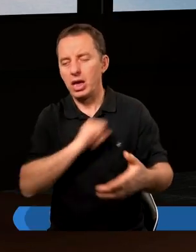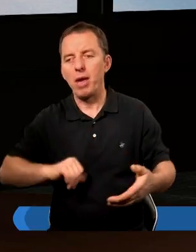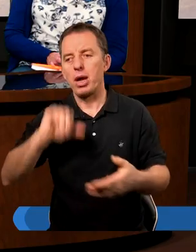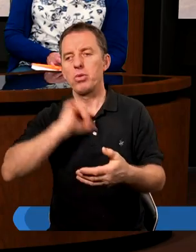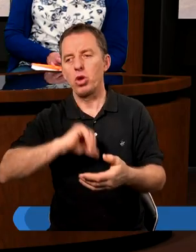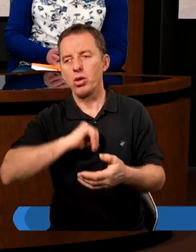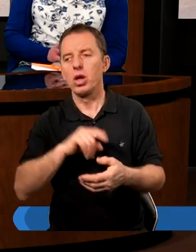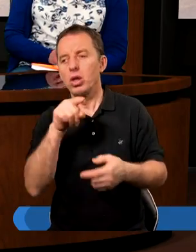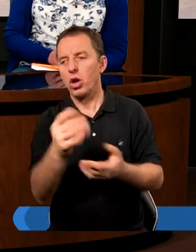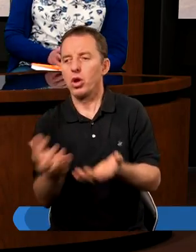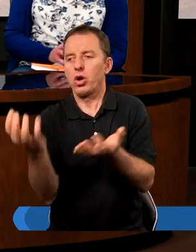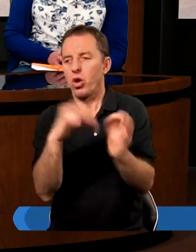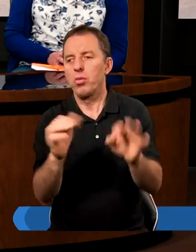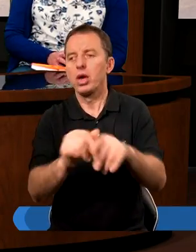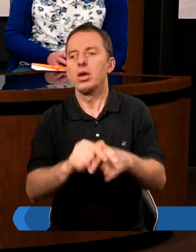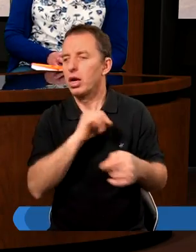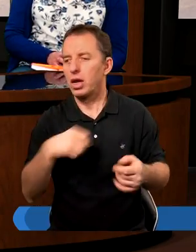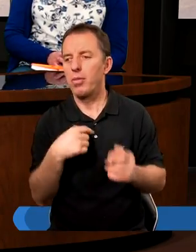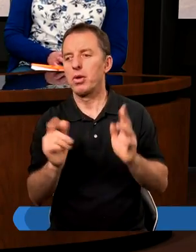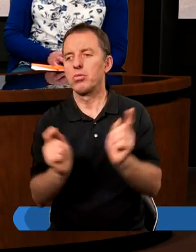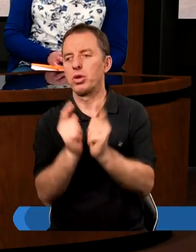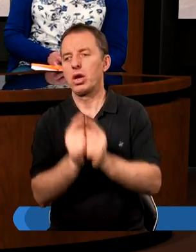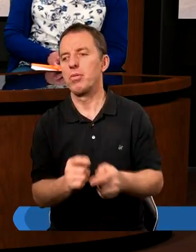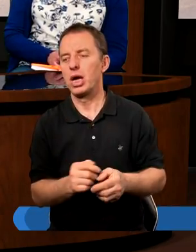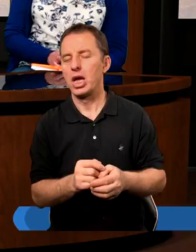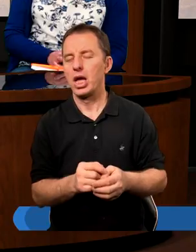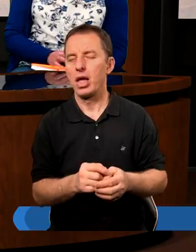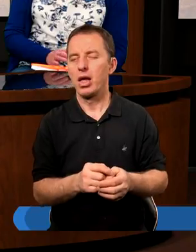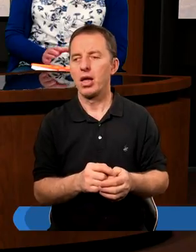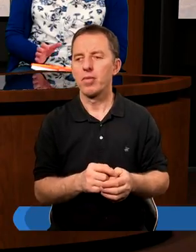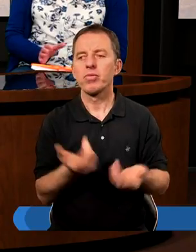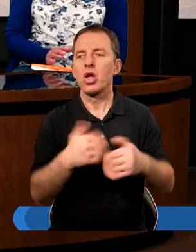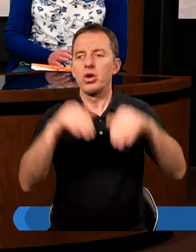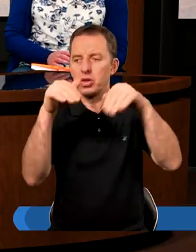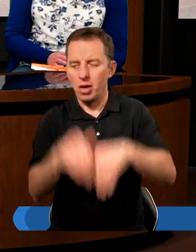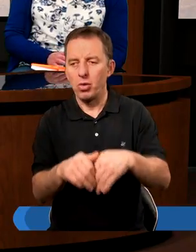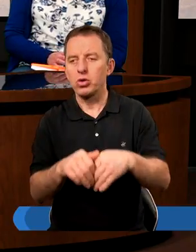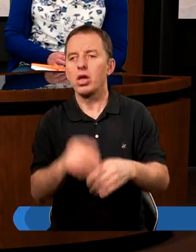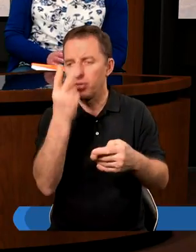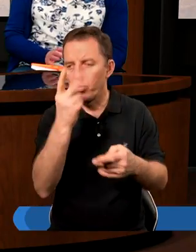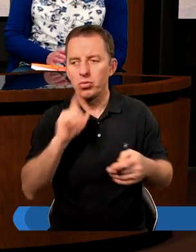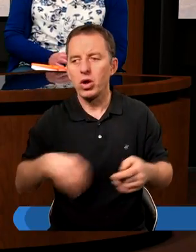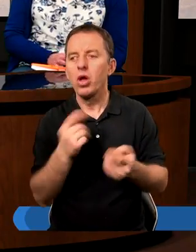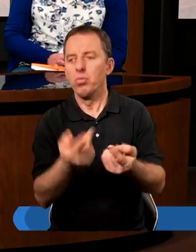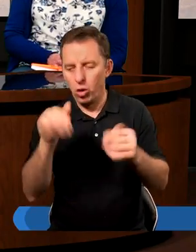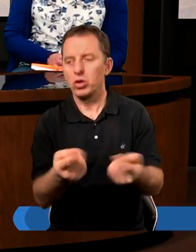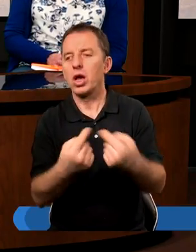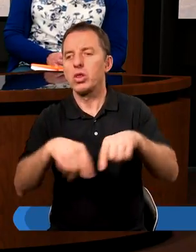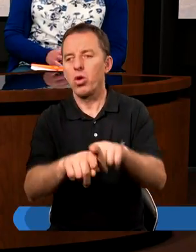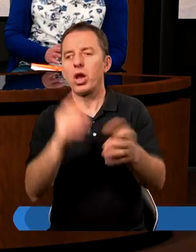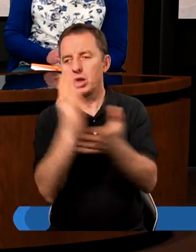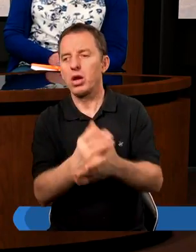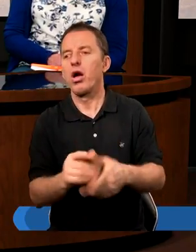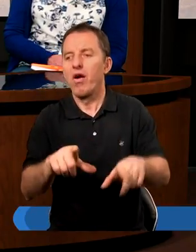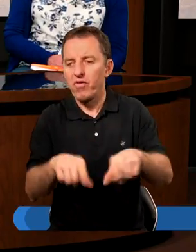sobie. My je gromadzimy, my je kochamy, a nie można dwóm panom służyć. Trzeba dokonać wyboru.